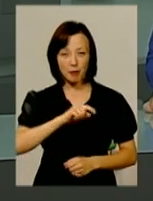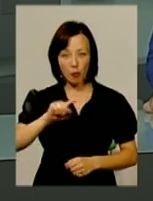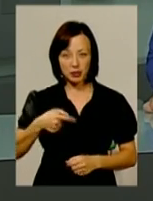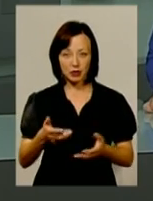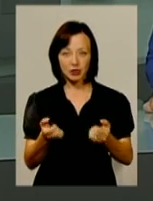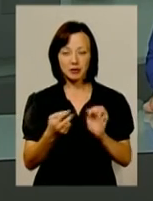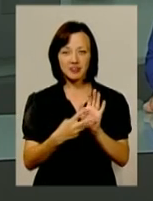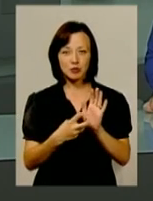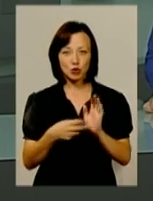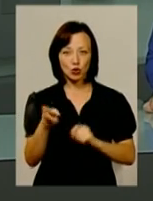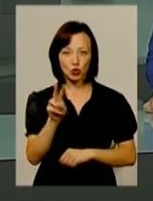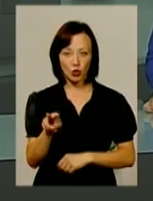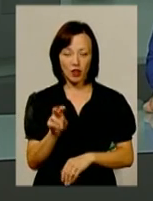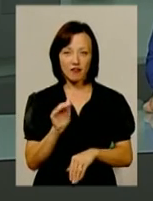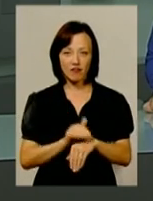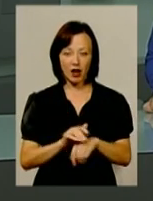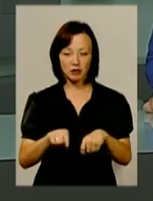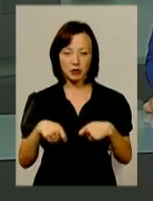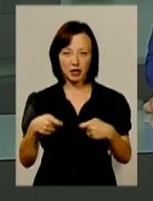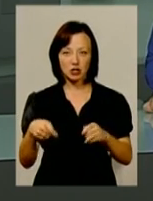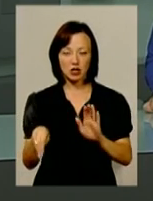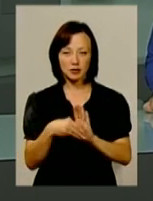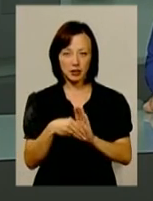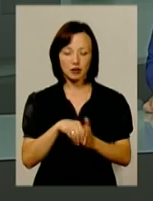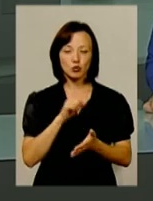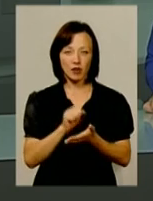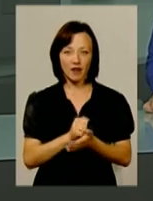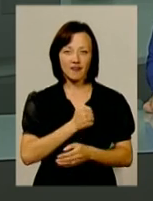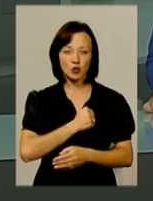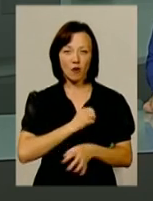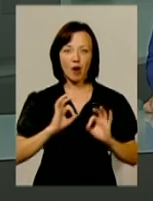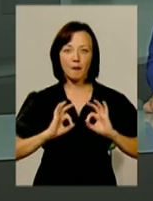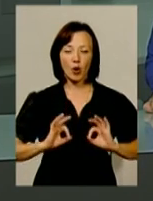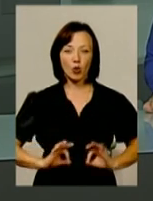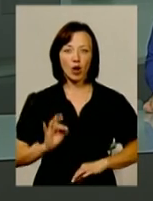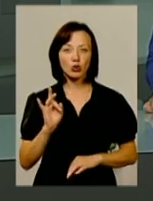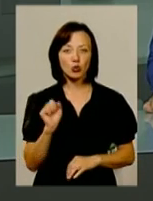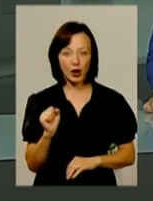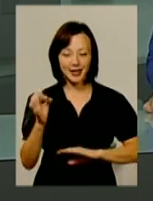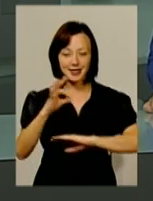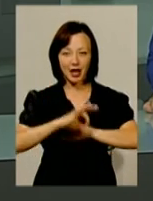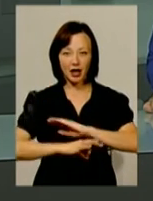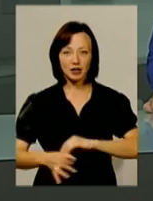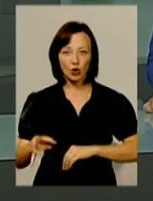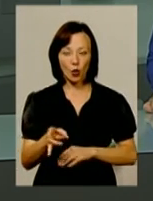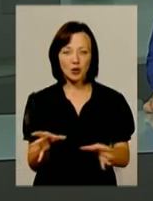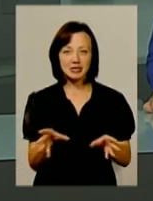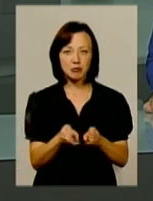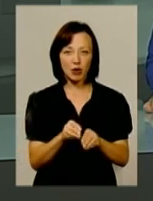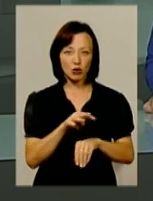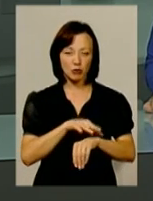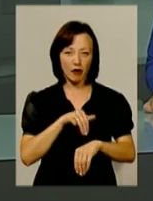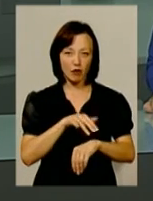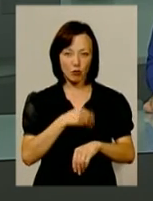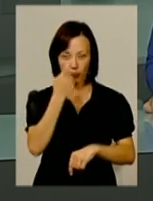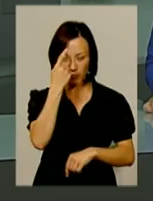отримав 700 доларів. Факт передачі хабара задокументувала військова прокуратура Західного регіону. Спільно з правоохоронцями повідомили у